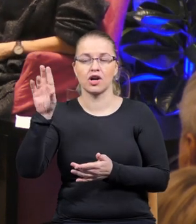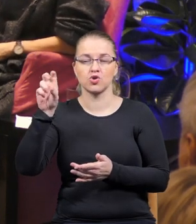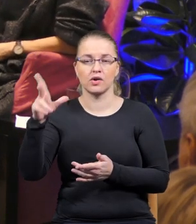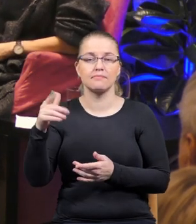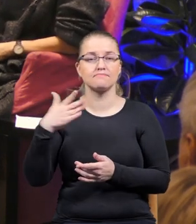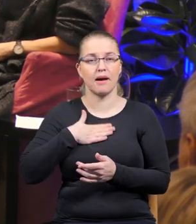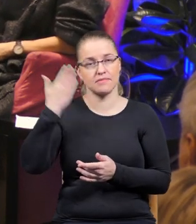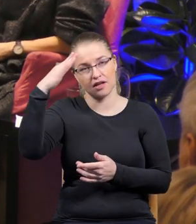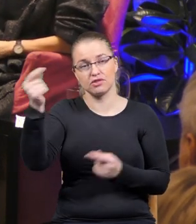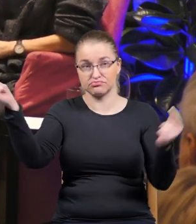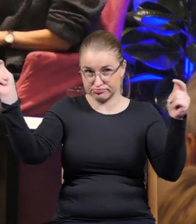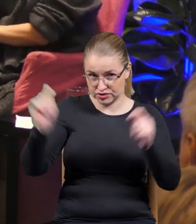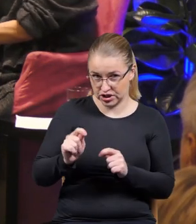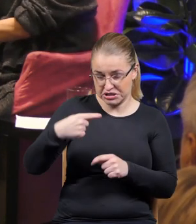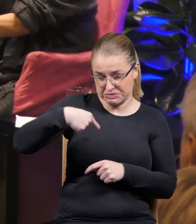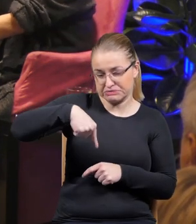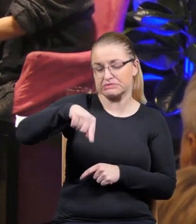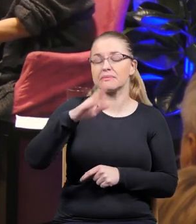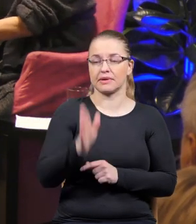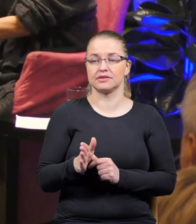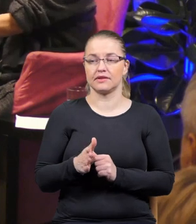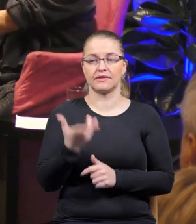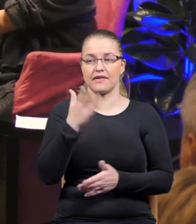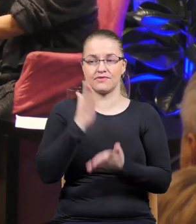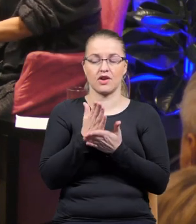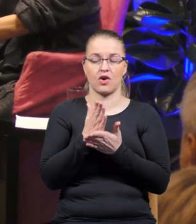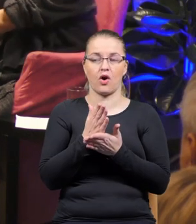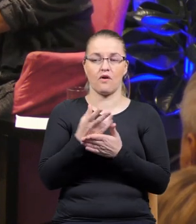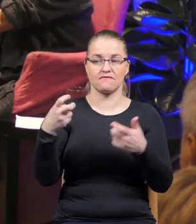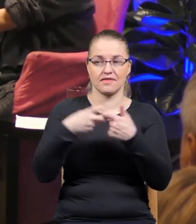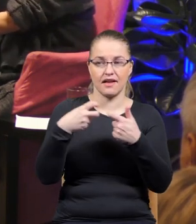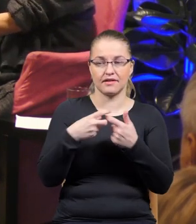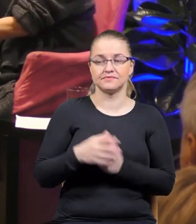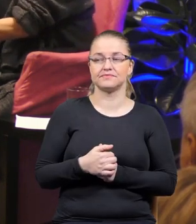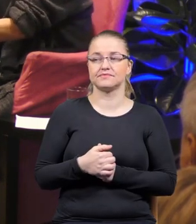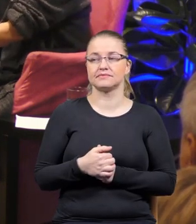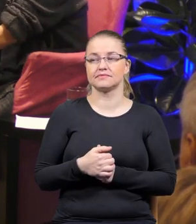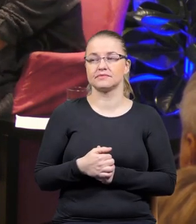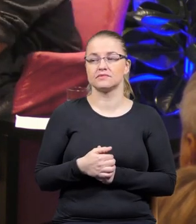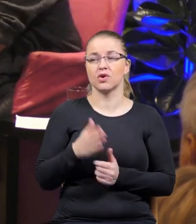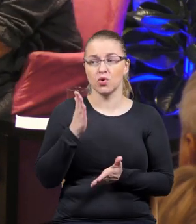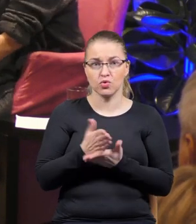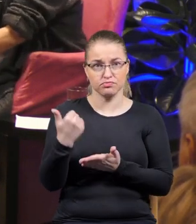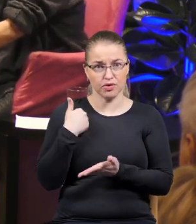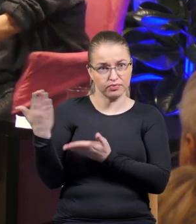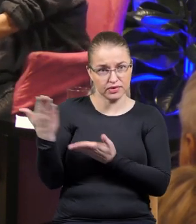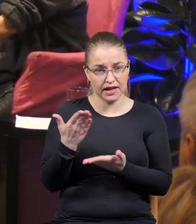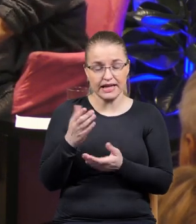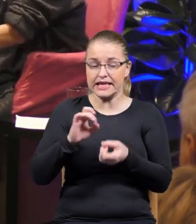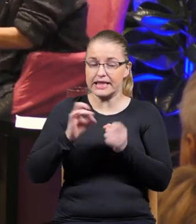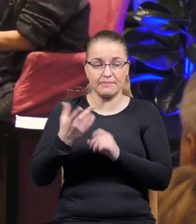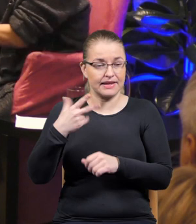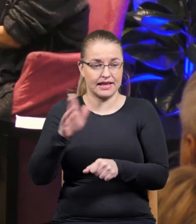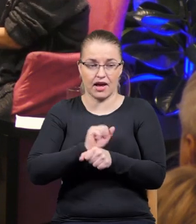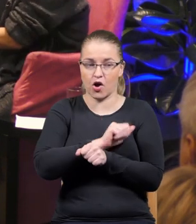się pojawisz. Nie tylko... Ja też mam nadzieję. Zobaczymy. Już miałeś się pojawić, gdyby nie pandemia,